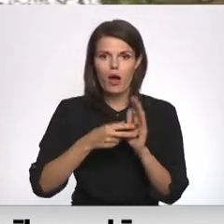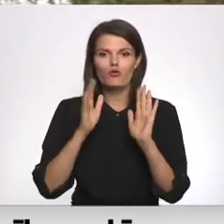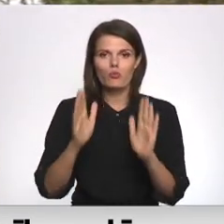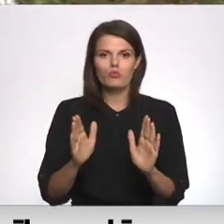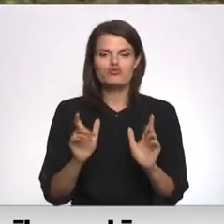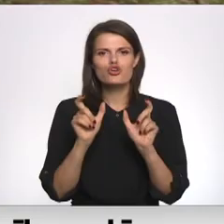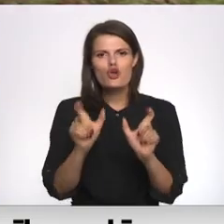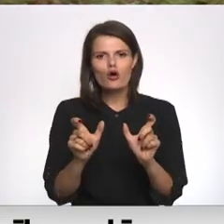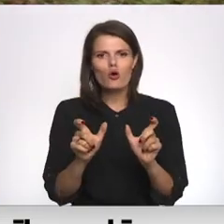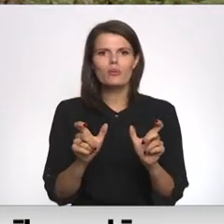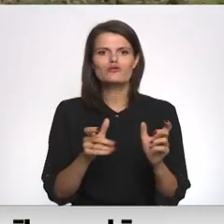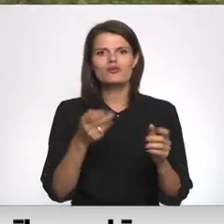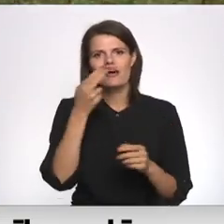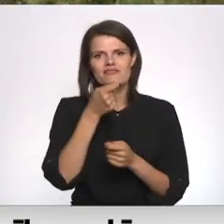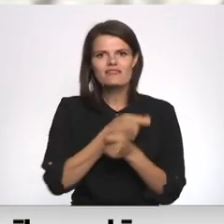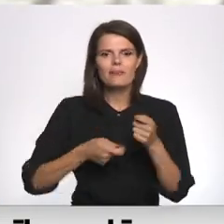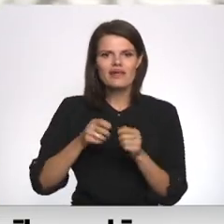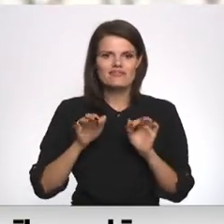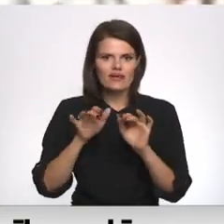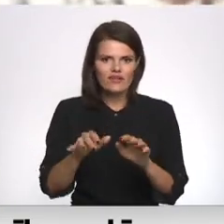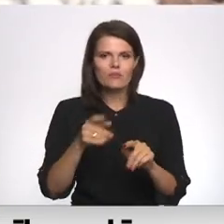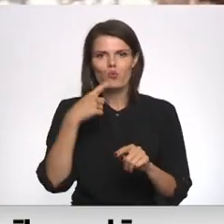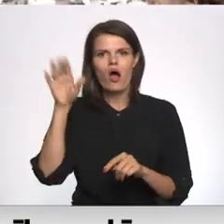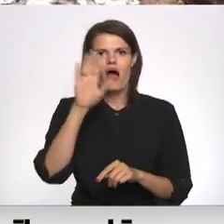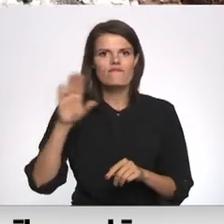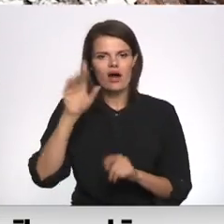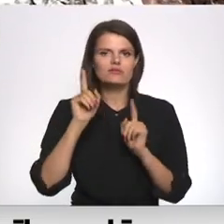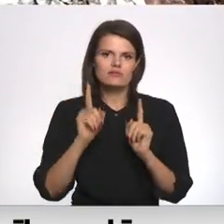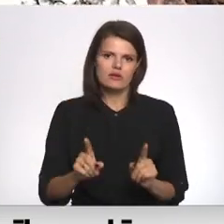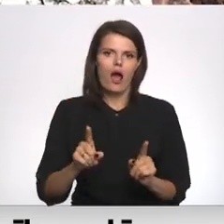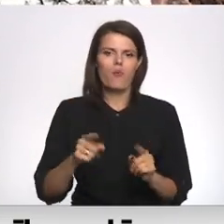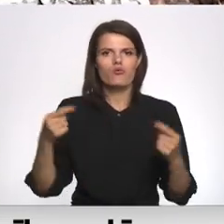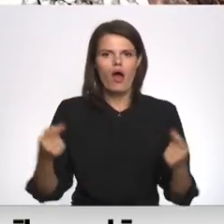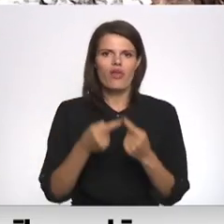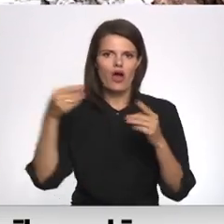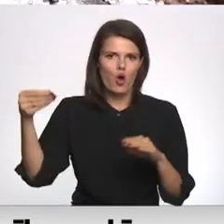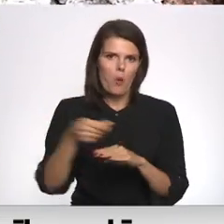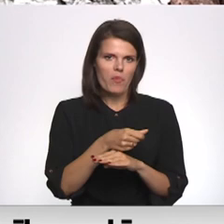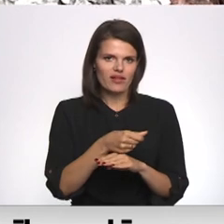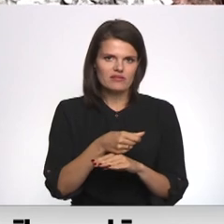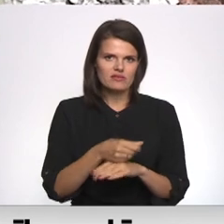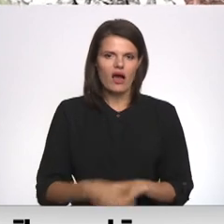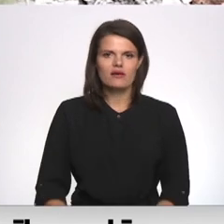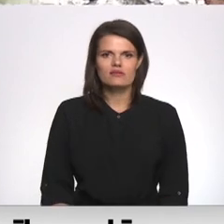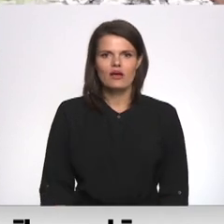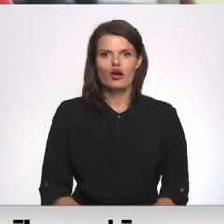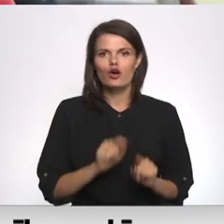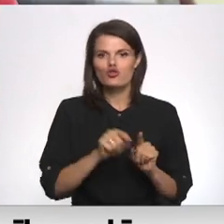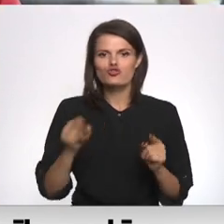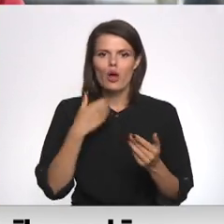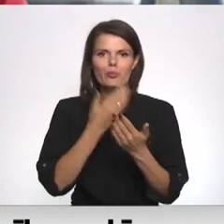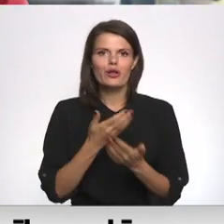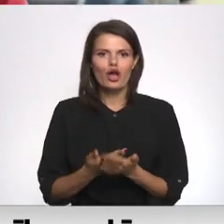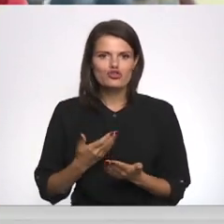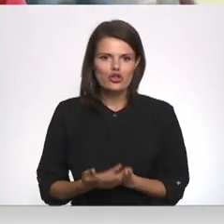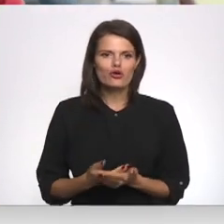ierobežota, kādas personas sēmnieciskā darbība no valsts puses ir jābūt adekvātai kompensācijai. Šie ir priekšlikumi, kā tam